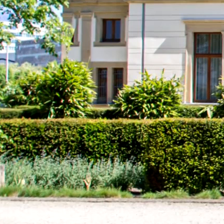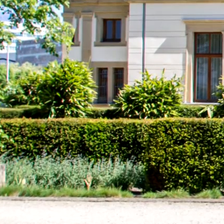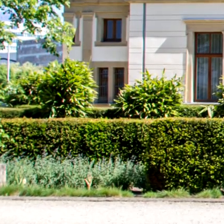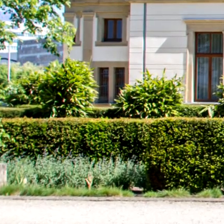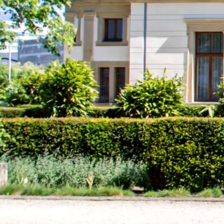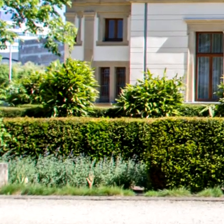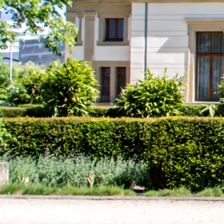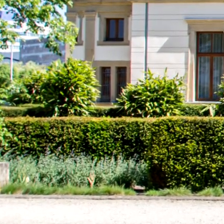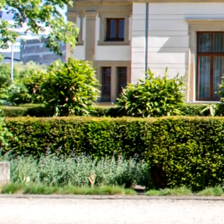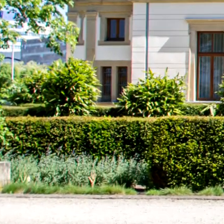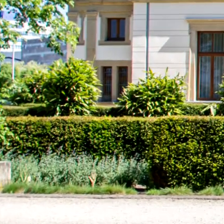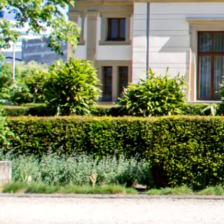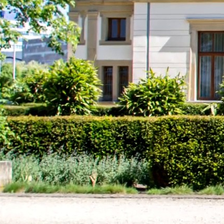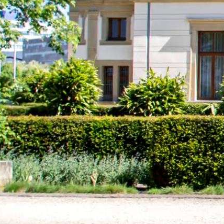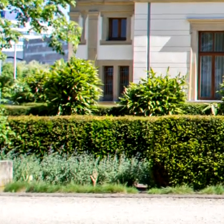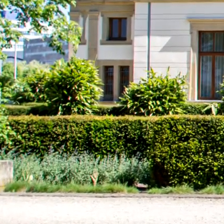sehr.